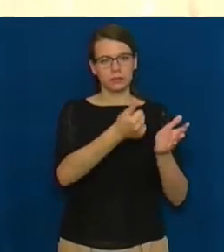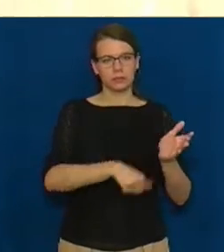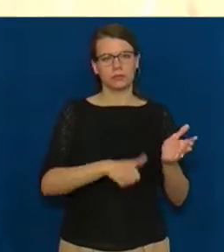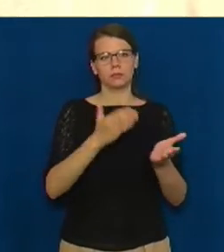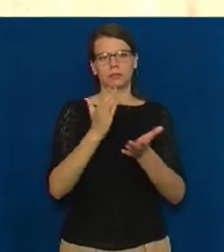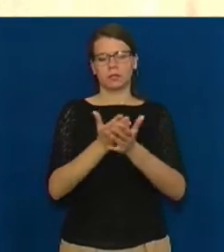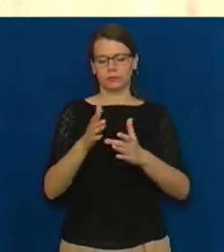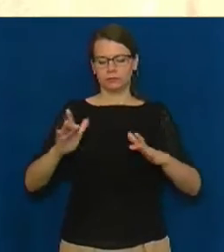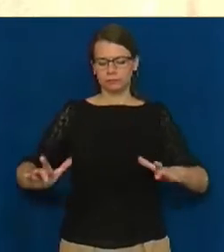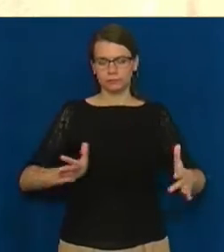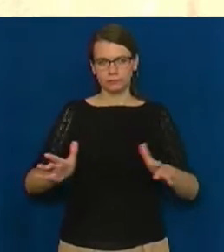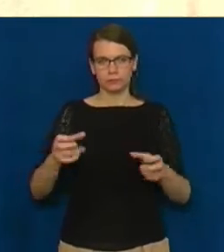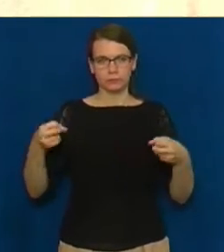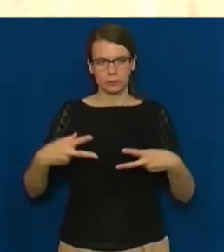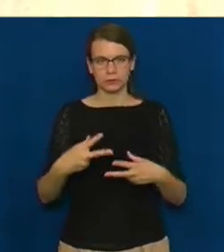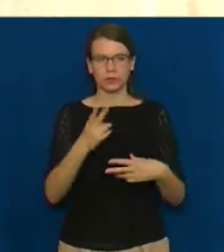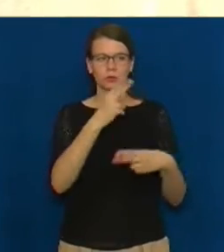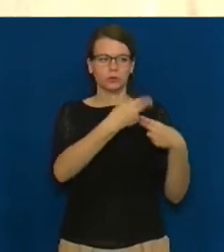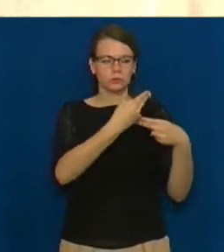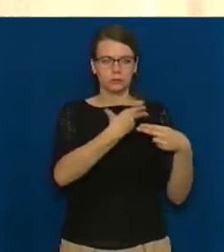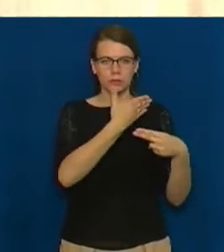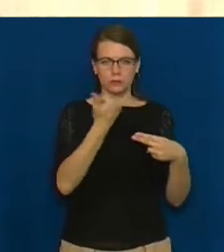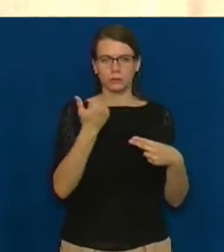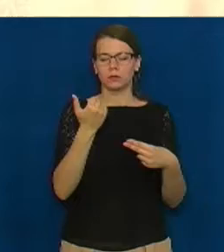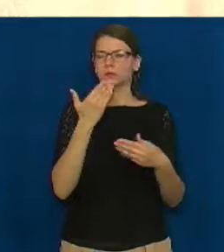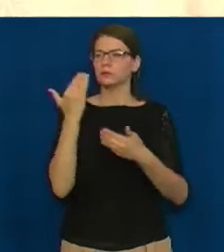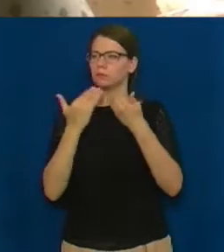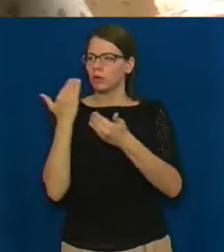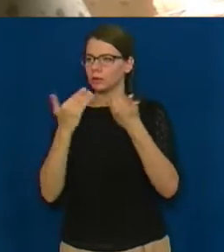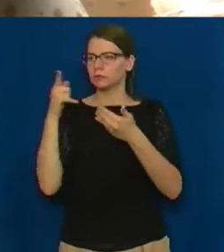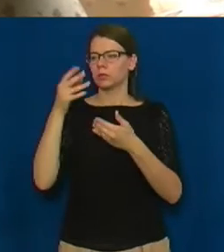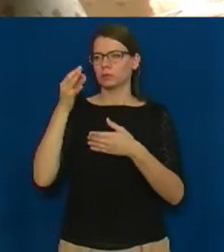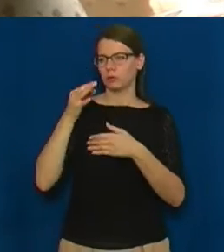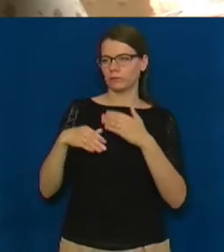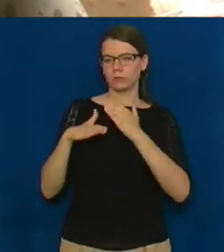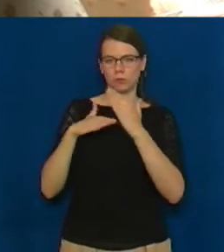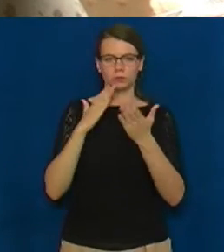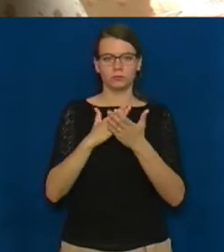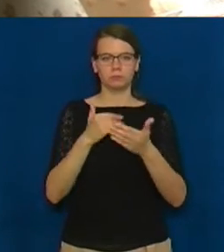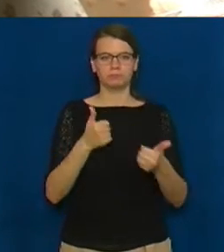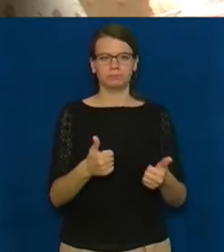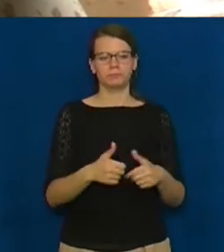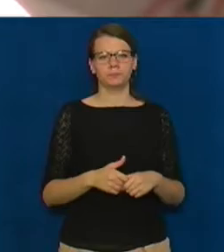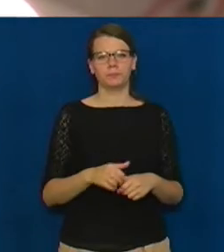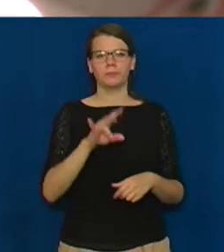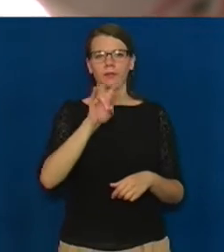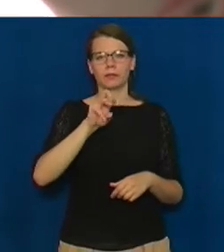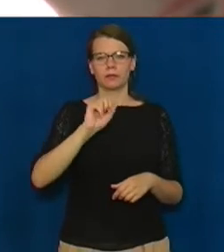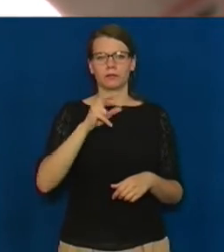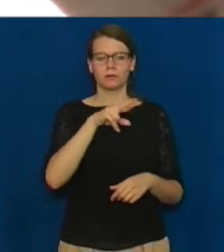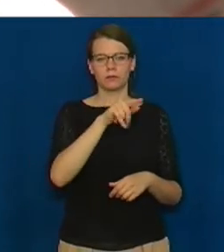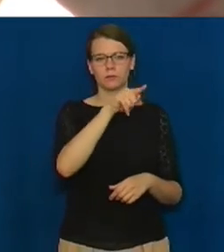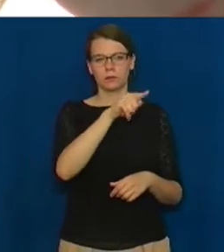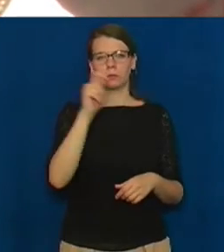Тобто, в принципі, ніхто не відволікає. І є люди, яким можна поставити правильні питання. Наталія Клочко до школи гончарства приїхала із